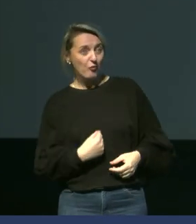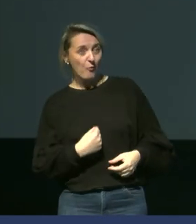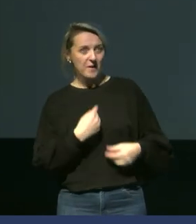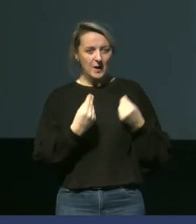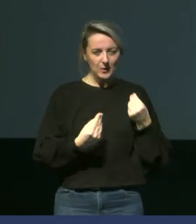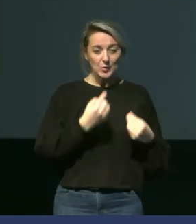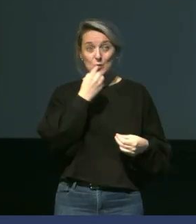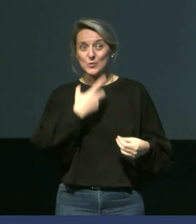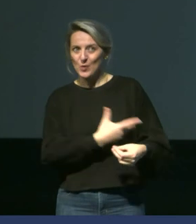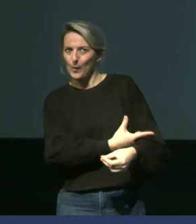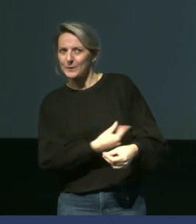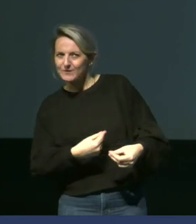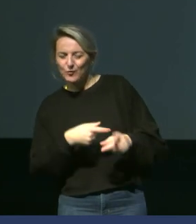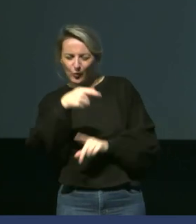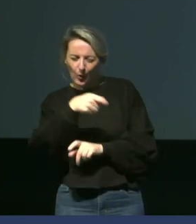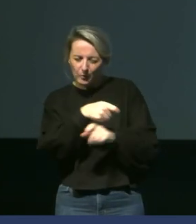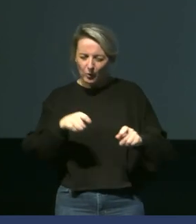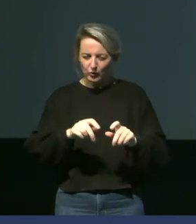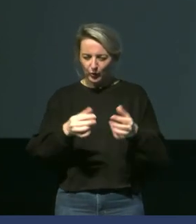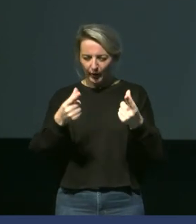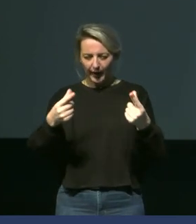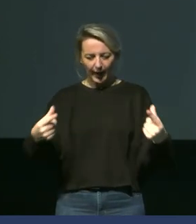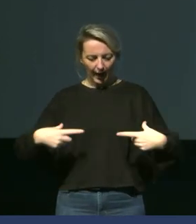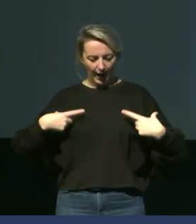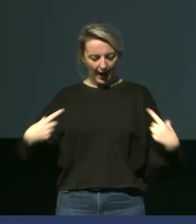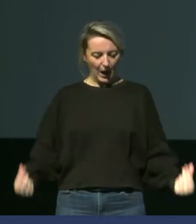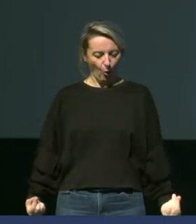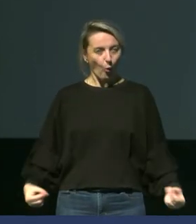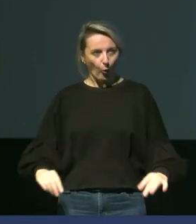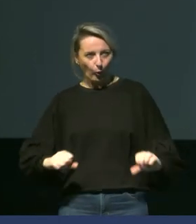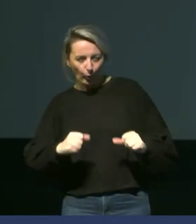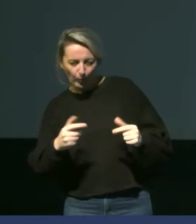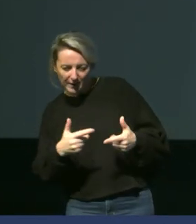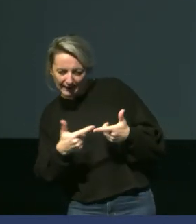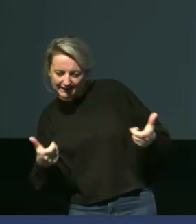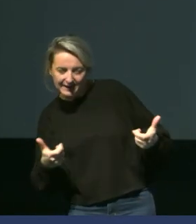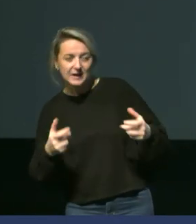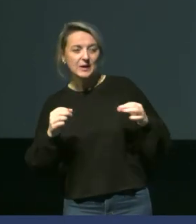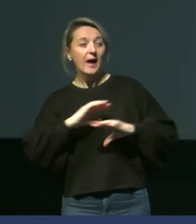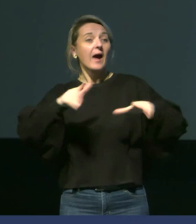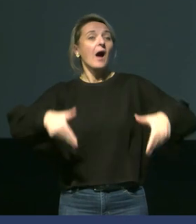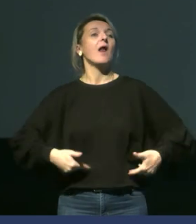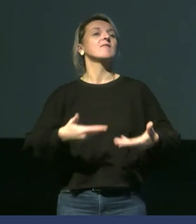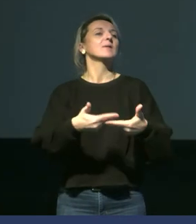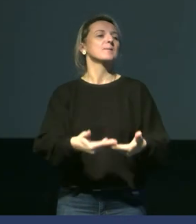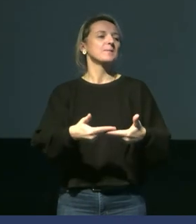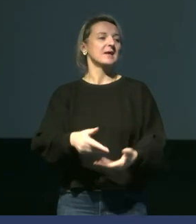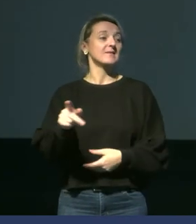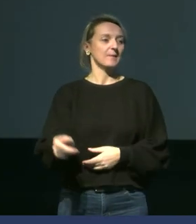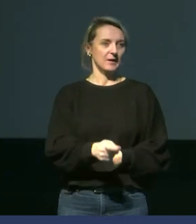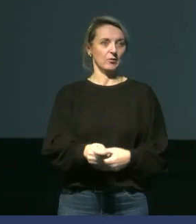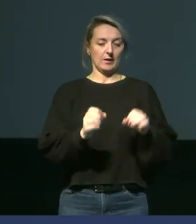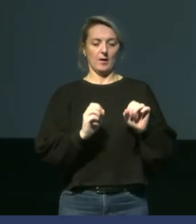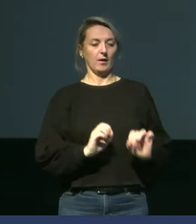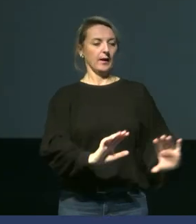prise de sang également, mesure des ailerons, plusieurs mesures en routine. Et puis, on termine toujours par la pesée ici dans le sac de pesée et on